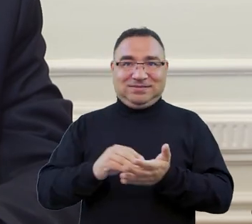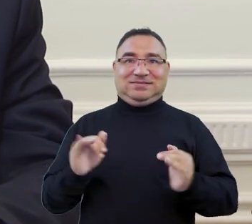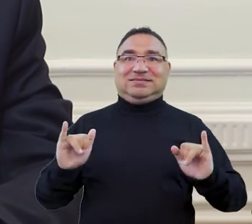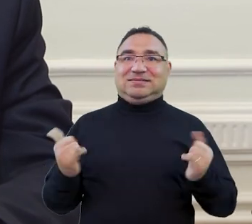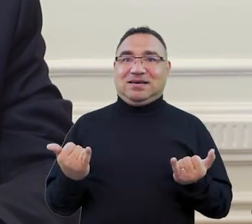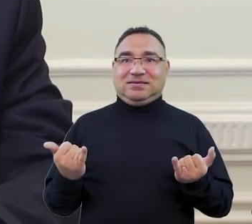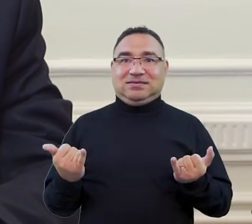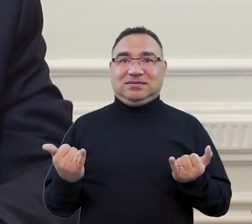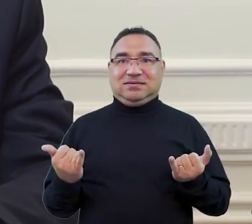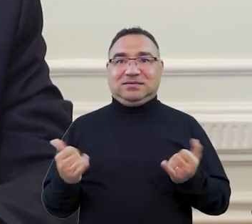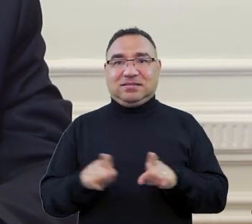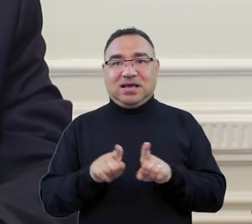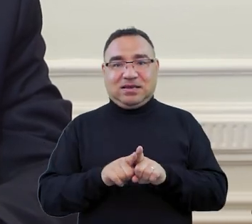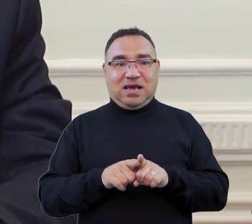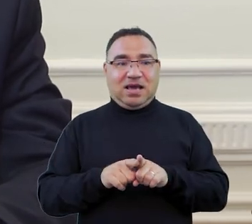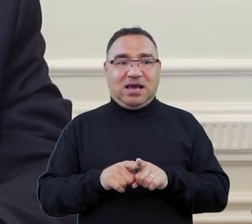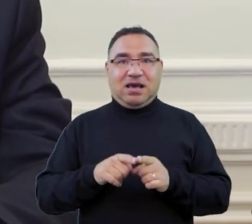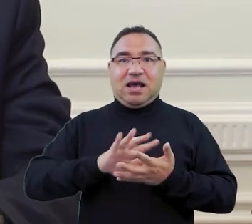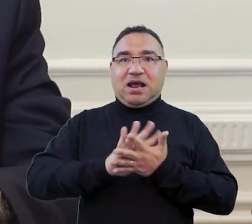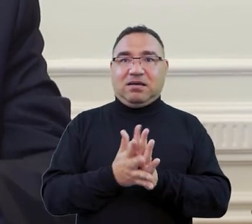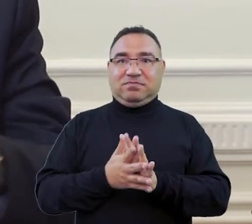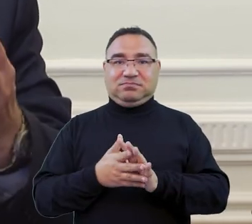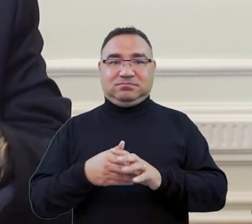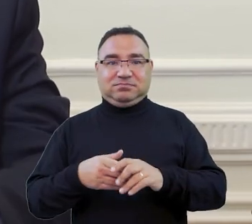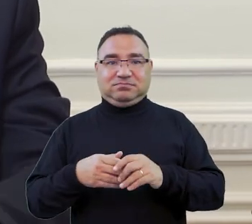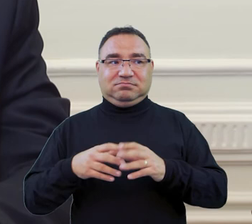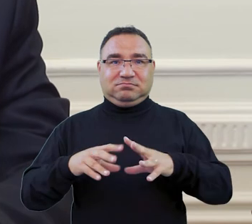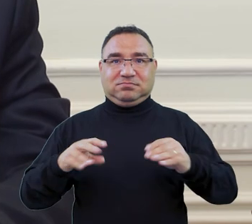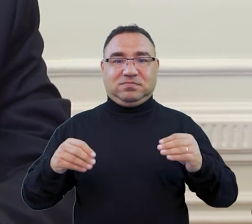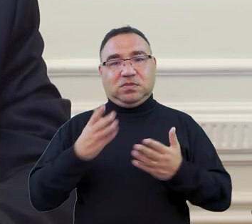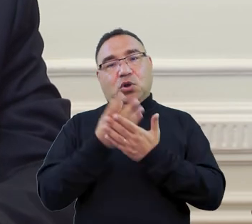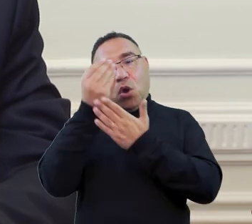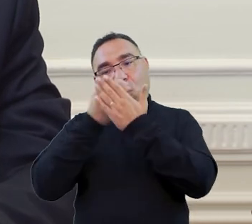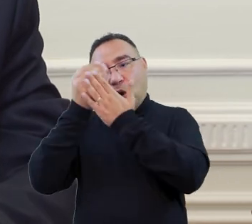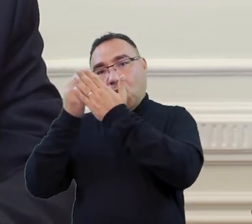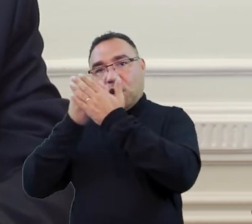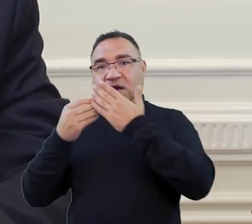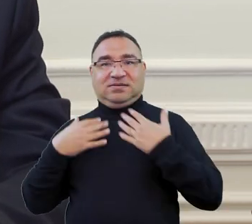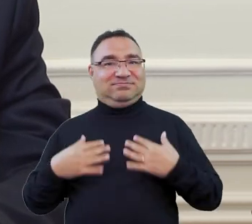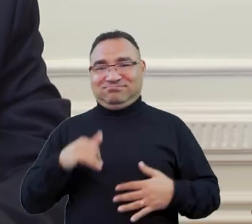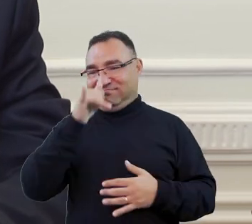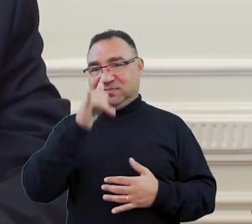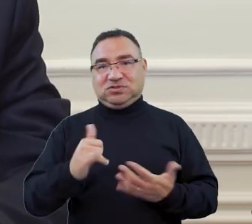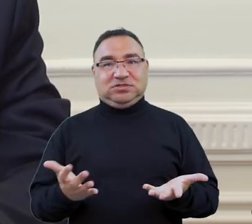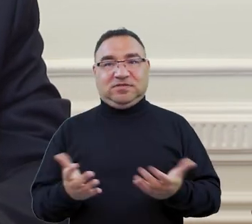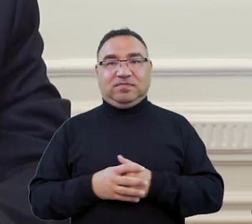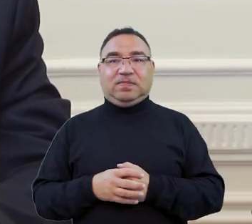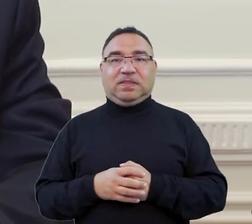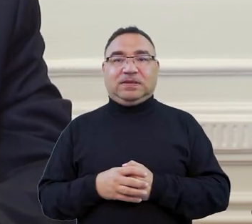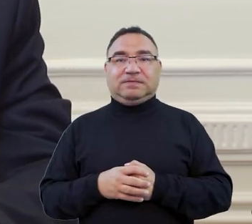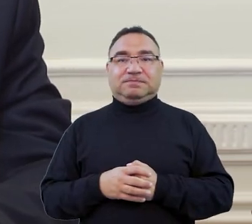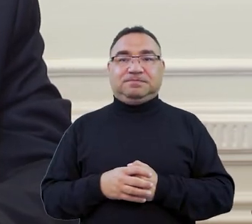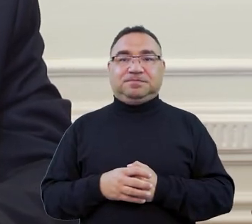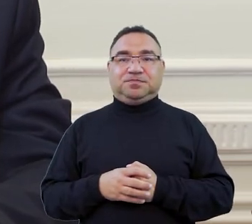żeby fizjoterapeuta no tylko miał rysunki w głowie no po prostu jest to niemożliwe